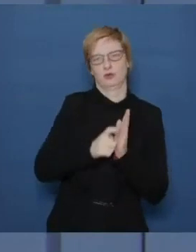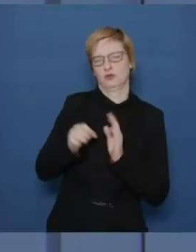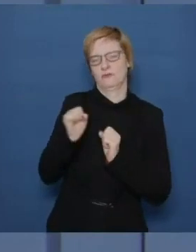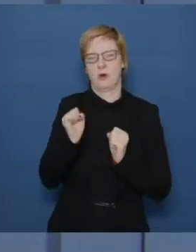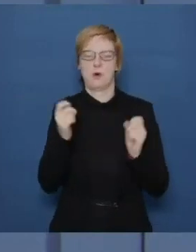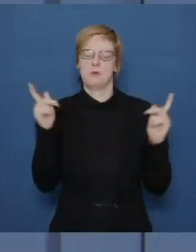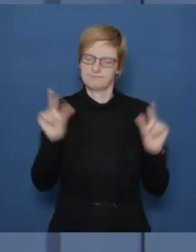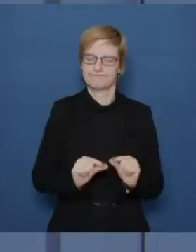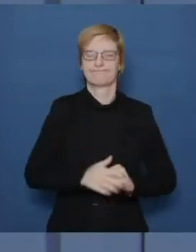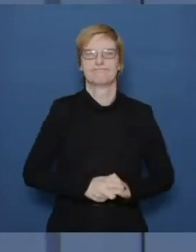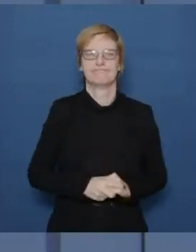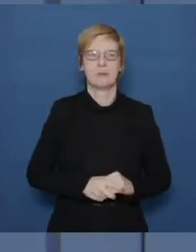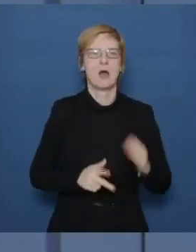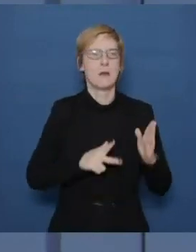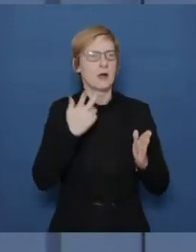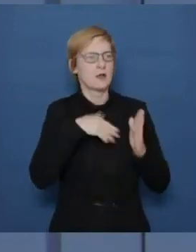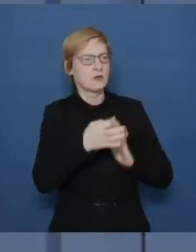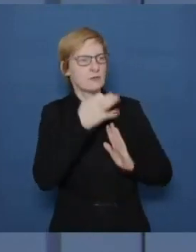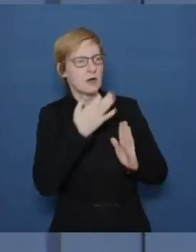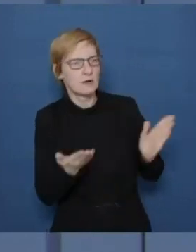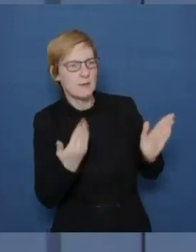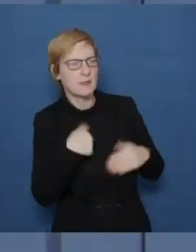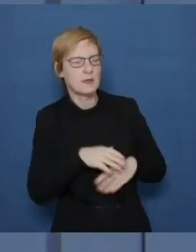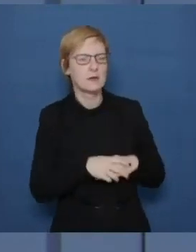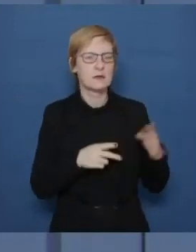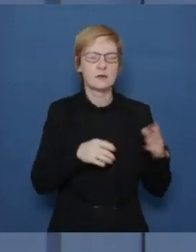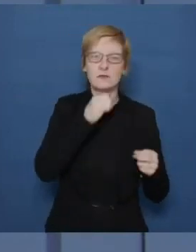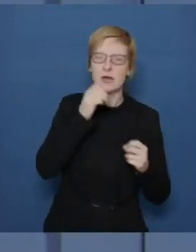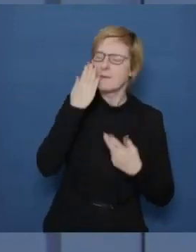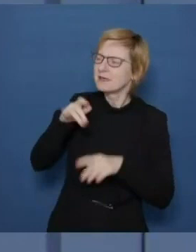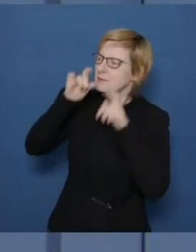Herr Wieler hat aber außen... Herr Wieler hat aber...